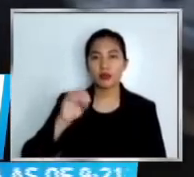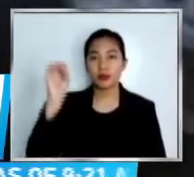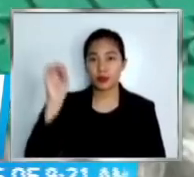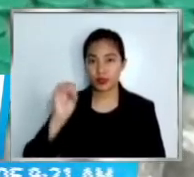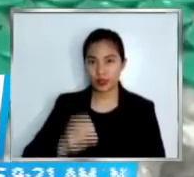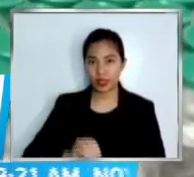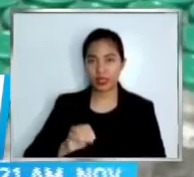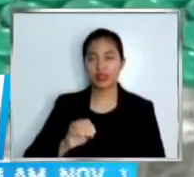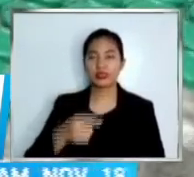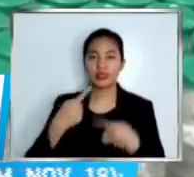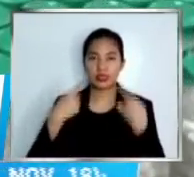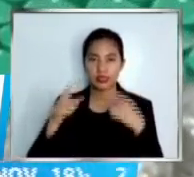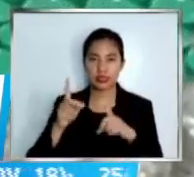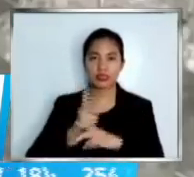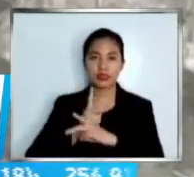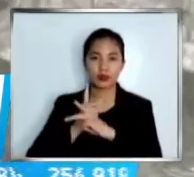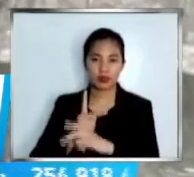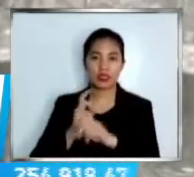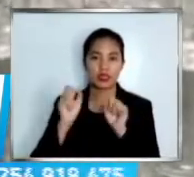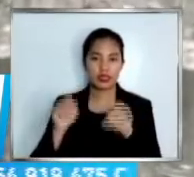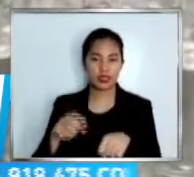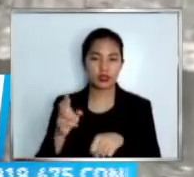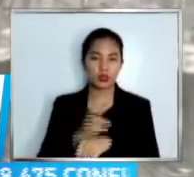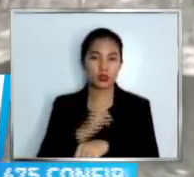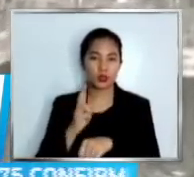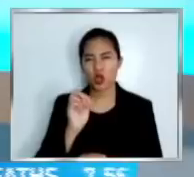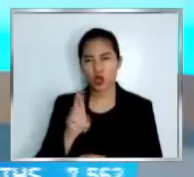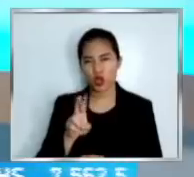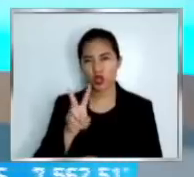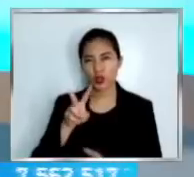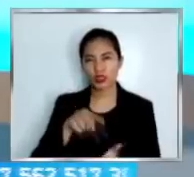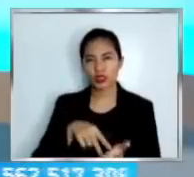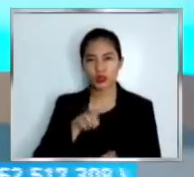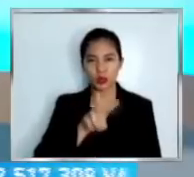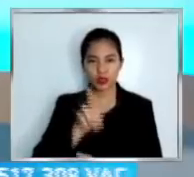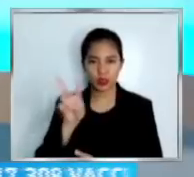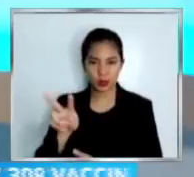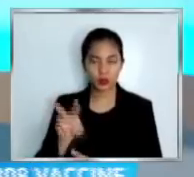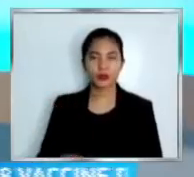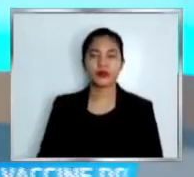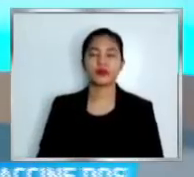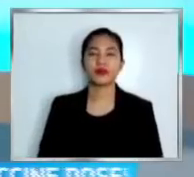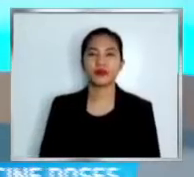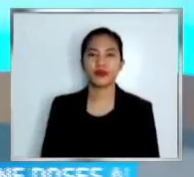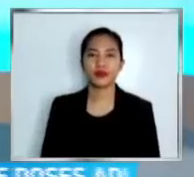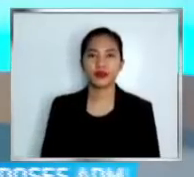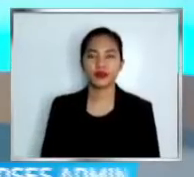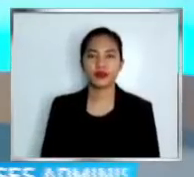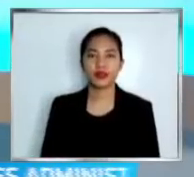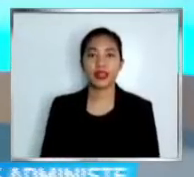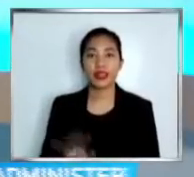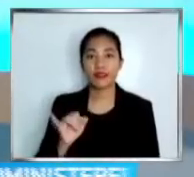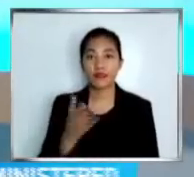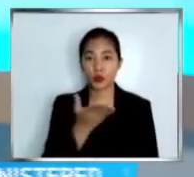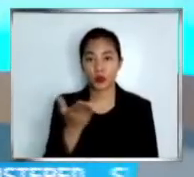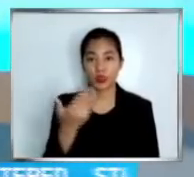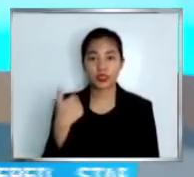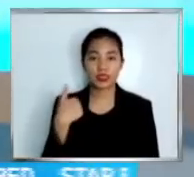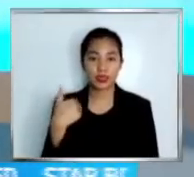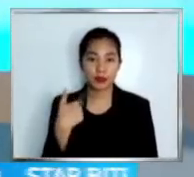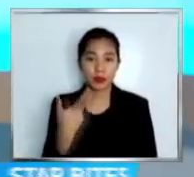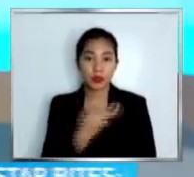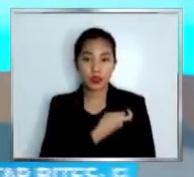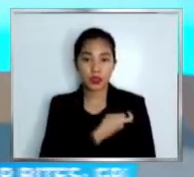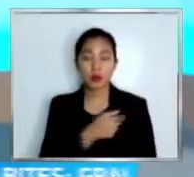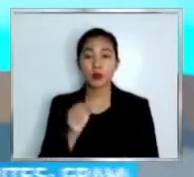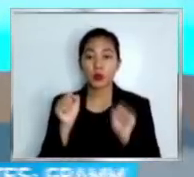magamit bago matapos ang taon o sa 2022. Para sa mga hindi pa bakunado contra COVID, pwede po kayong tanggihan na